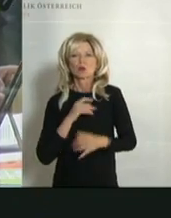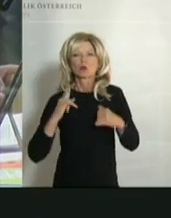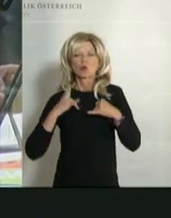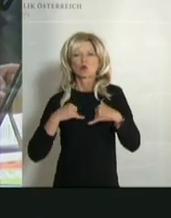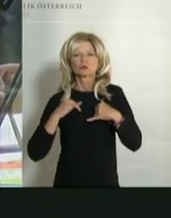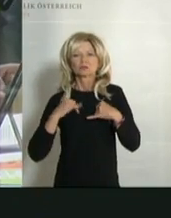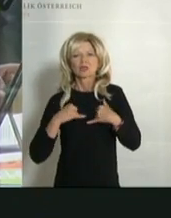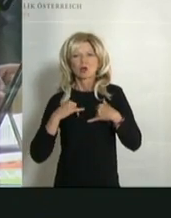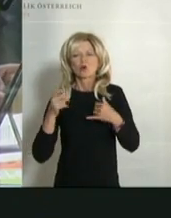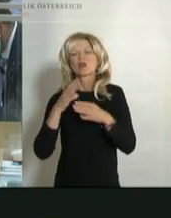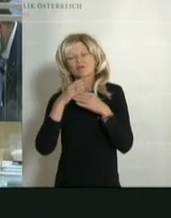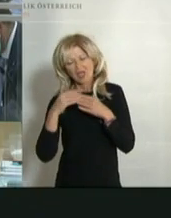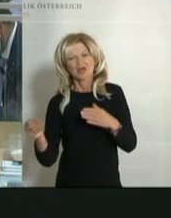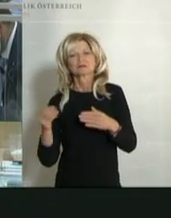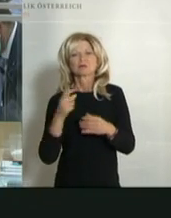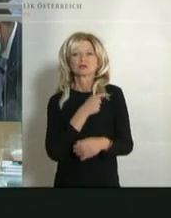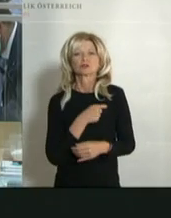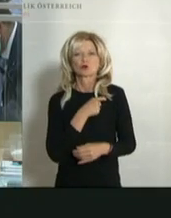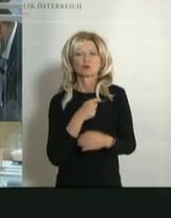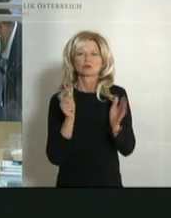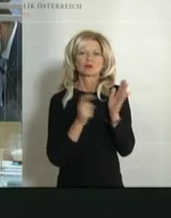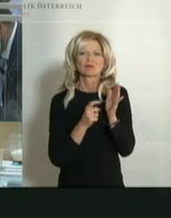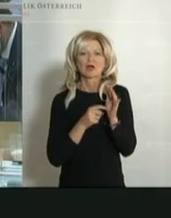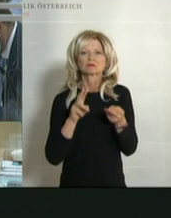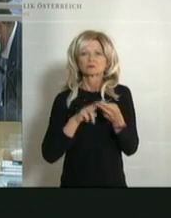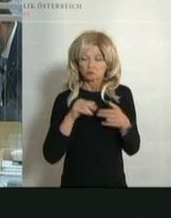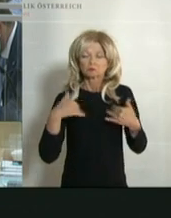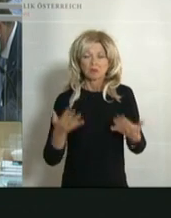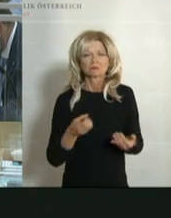und hier vieles ans Tageslicht gebracht hat. Applaus